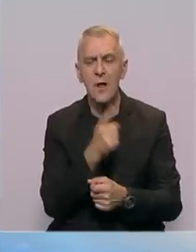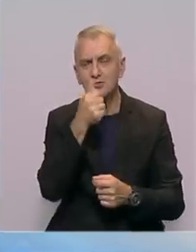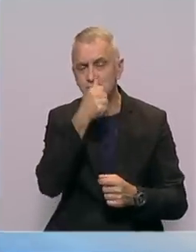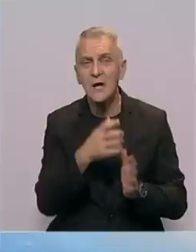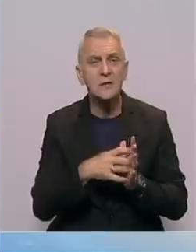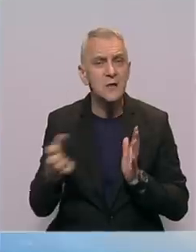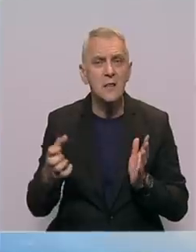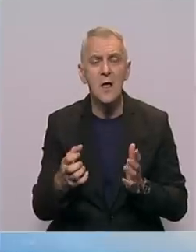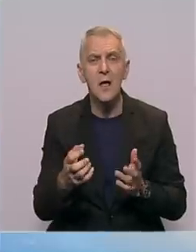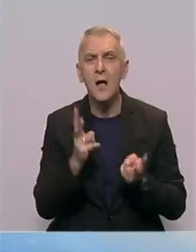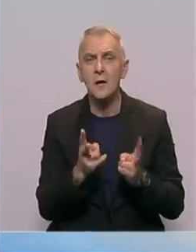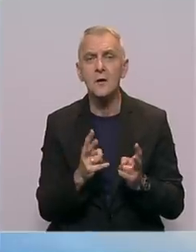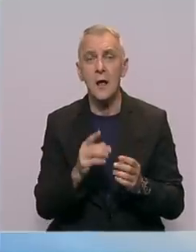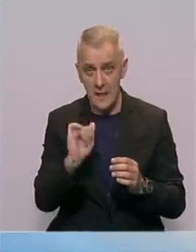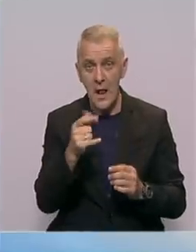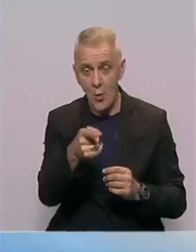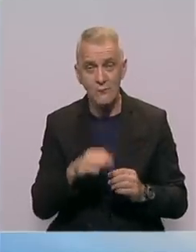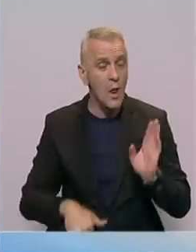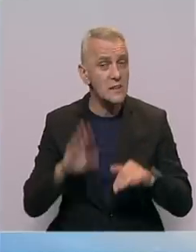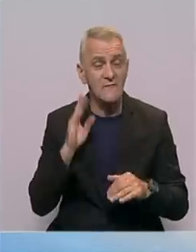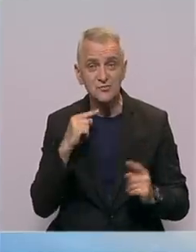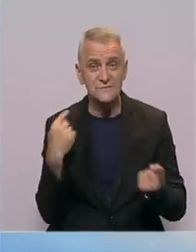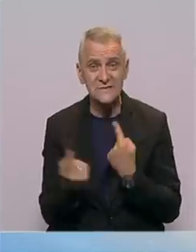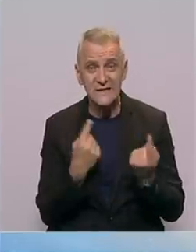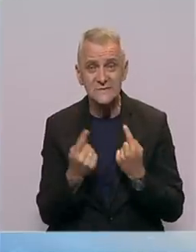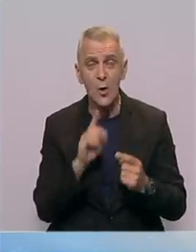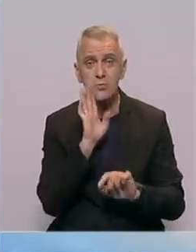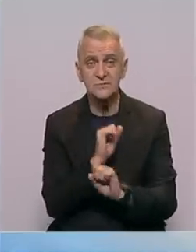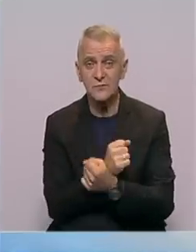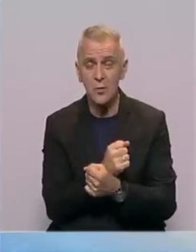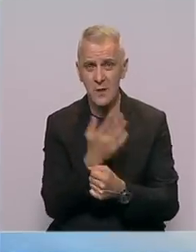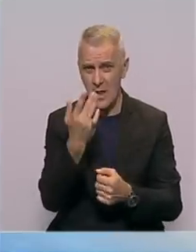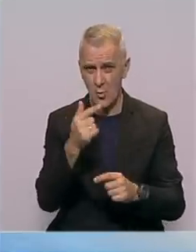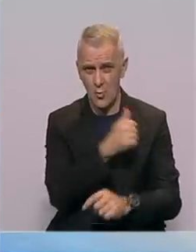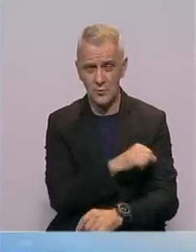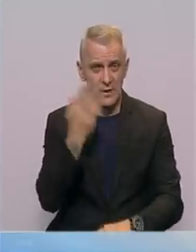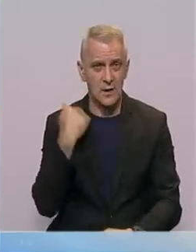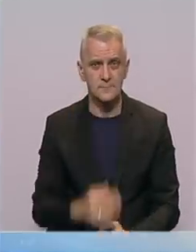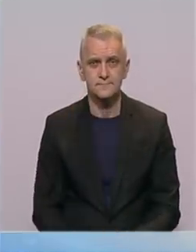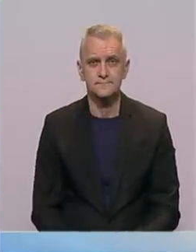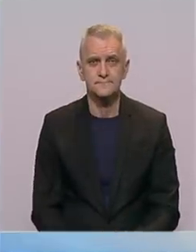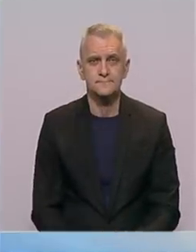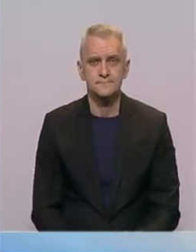dalje, koje je na potezu i da li je ovo najveća kriza u BiH tokom posljednjih godina.